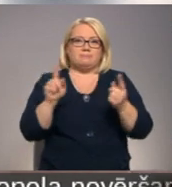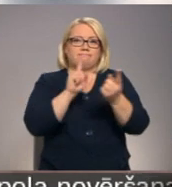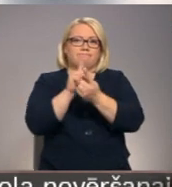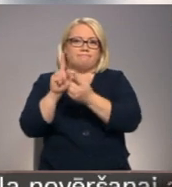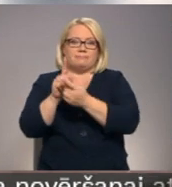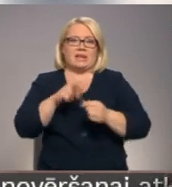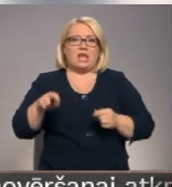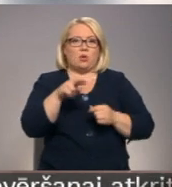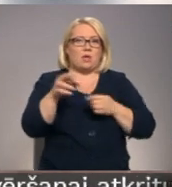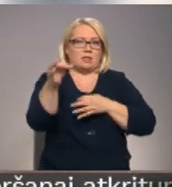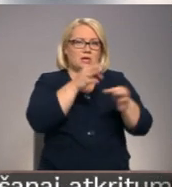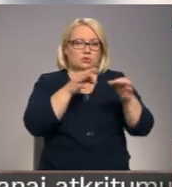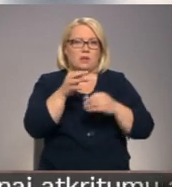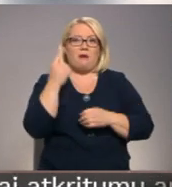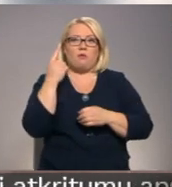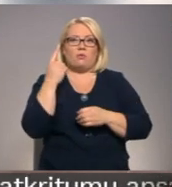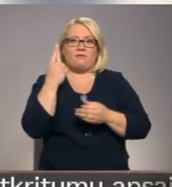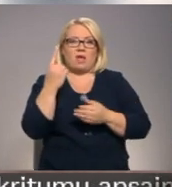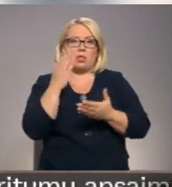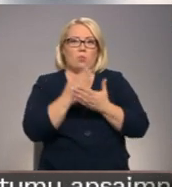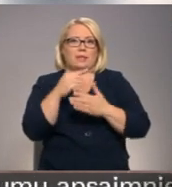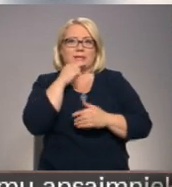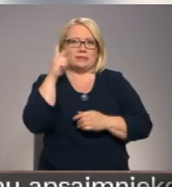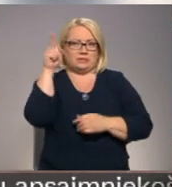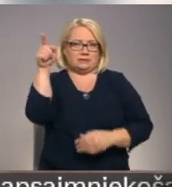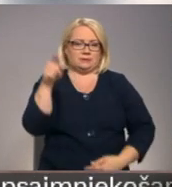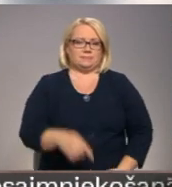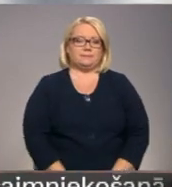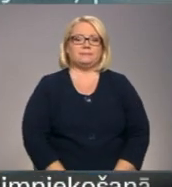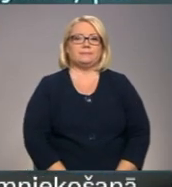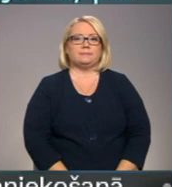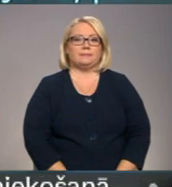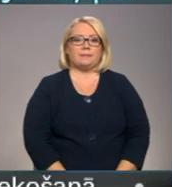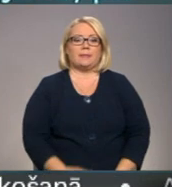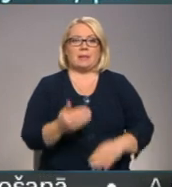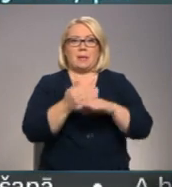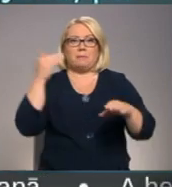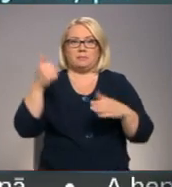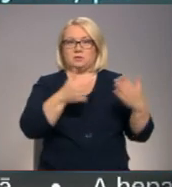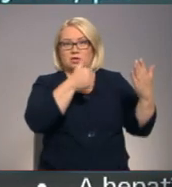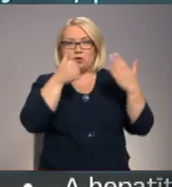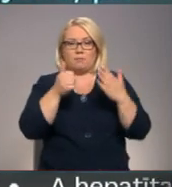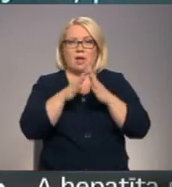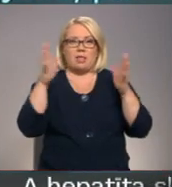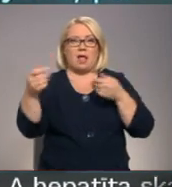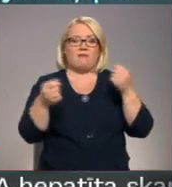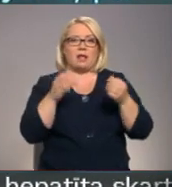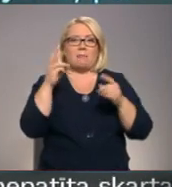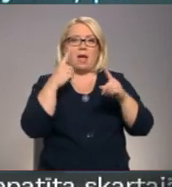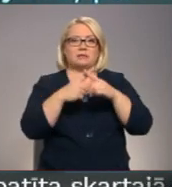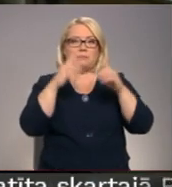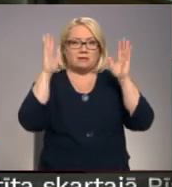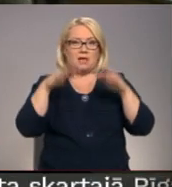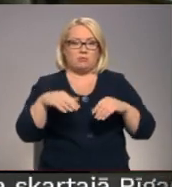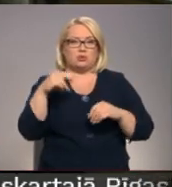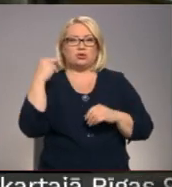Viena no tām notika cēsīs un plašāk par to Vidzemes TV. Gandrīz pirms sešiem gadiem liela veikala maksima sabrukšanas